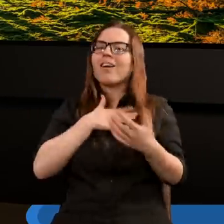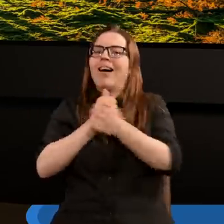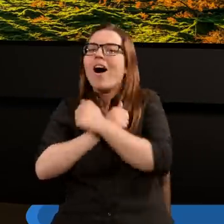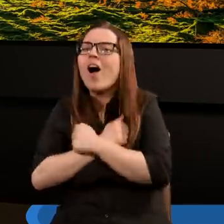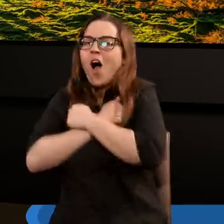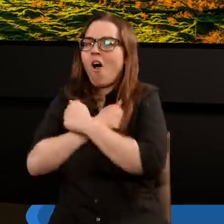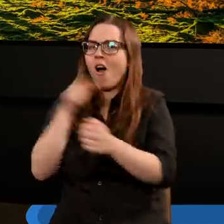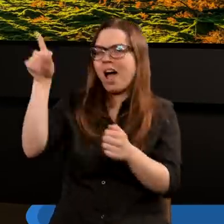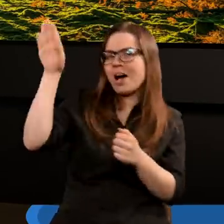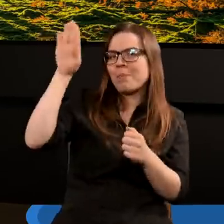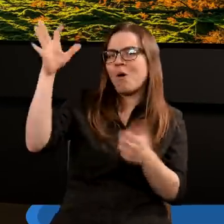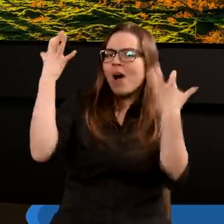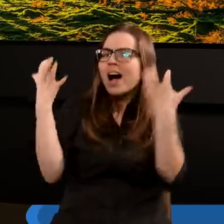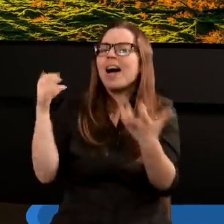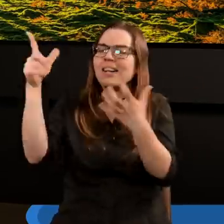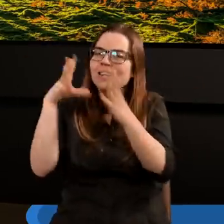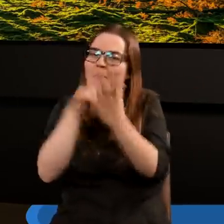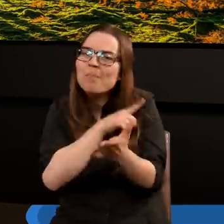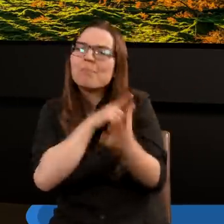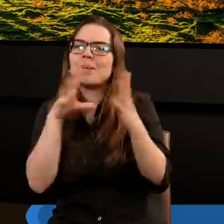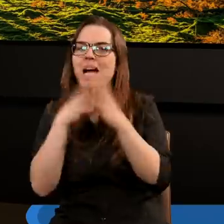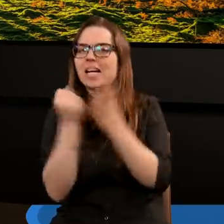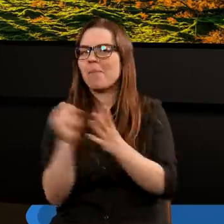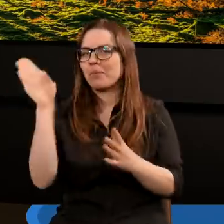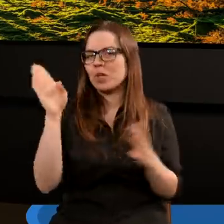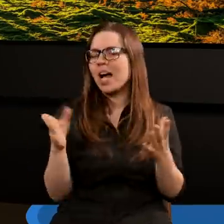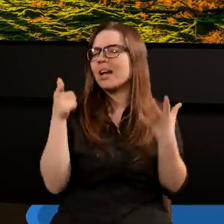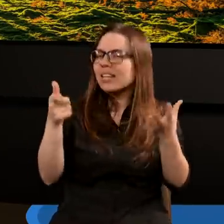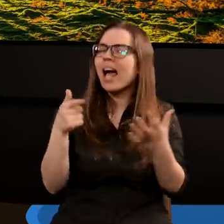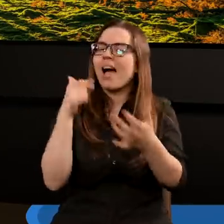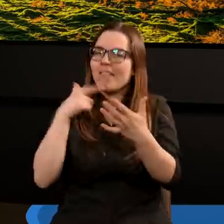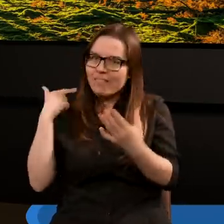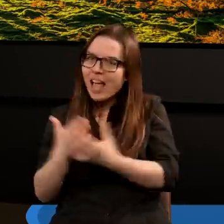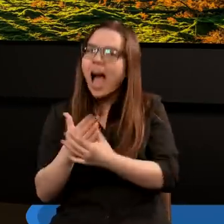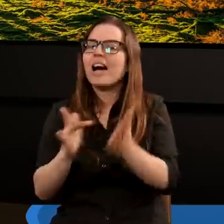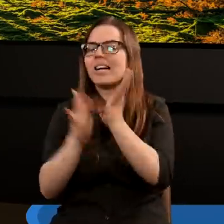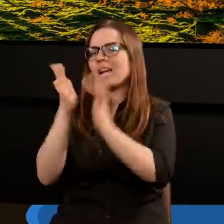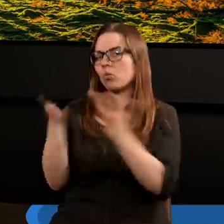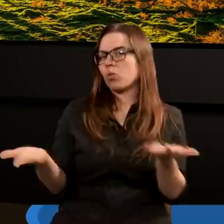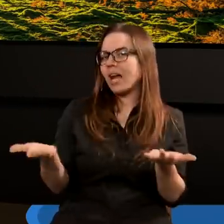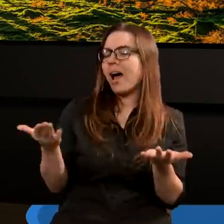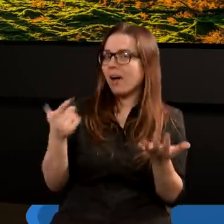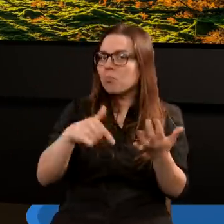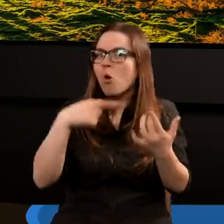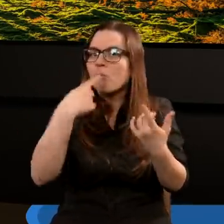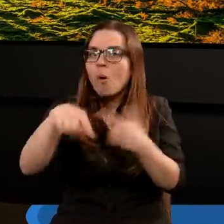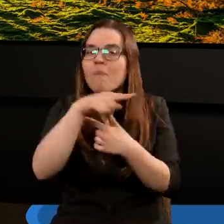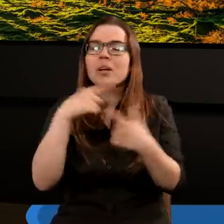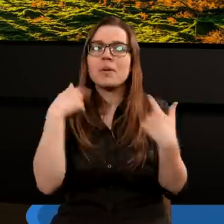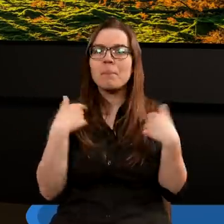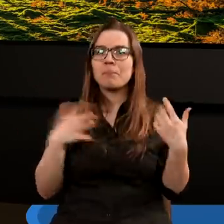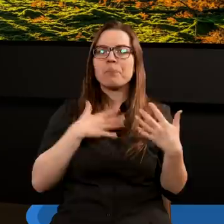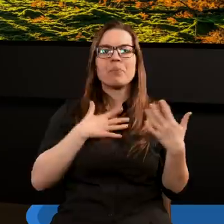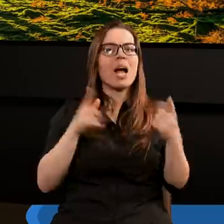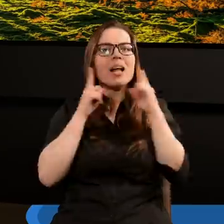Bogu, jeżeli przestrzegamy tych dziesięciu przykazań, prawda, i tej wiary Jezusa, to możemy powiedzieć o sobie, że naprawdę